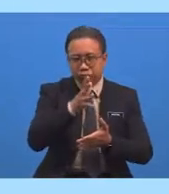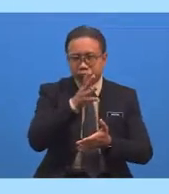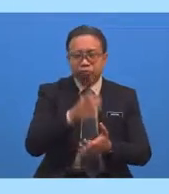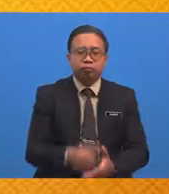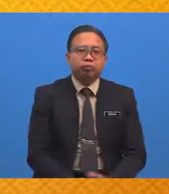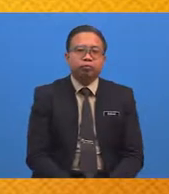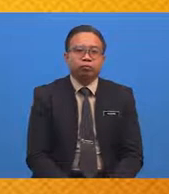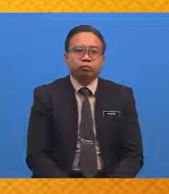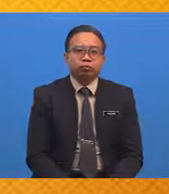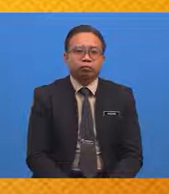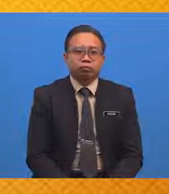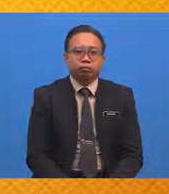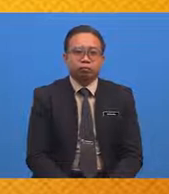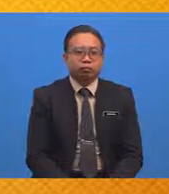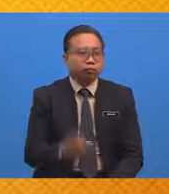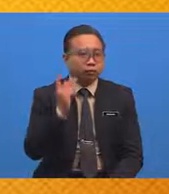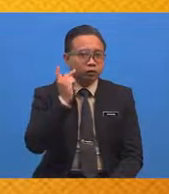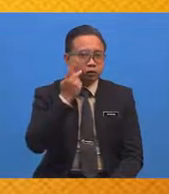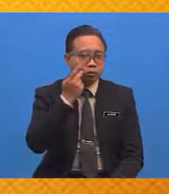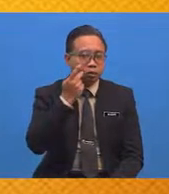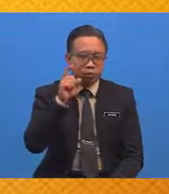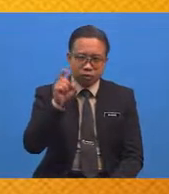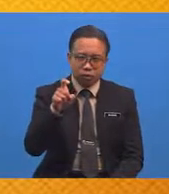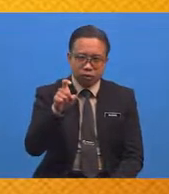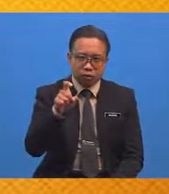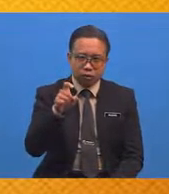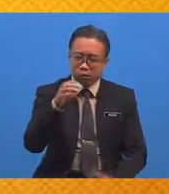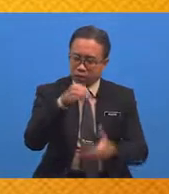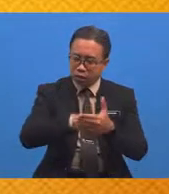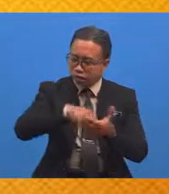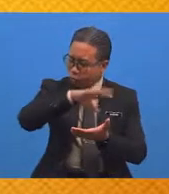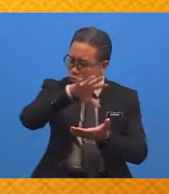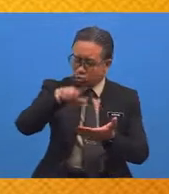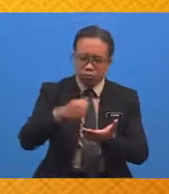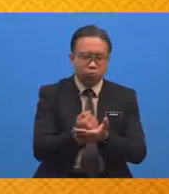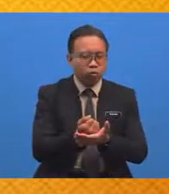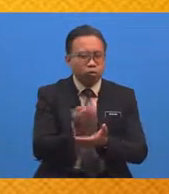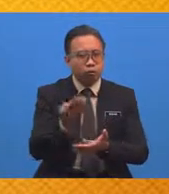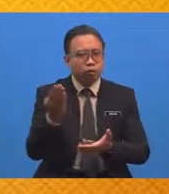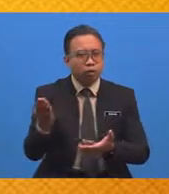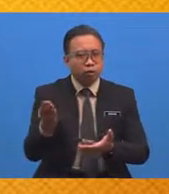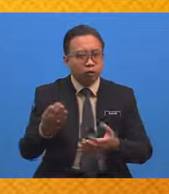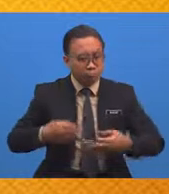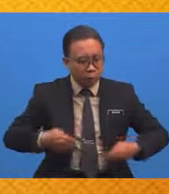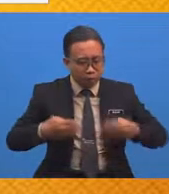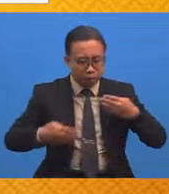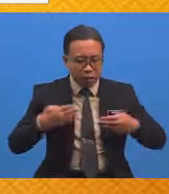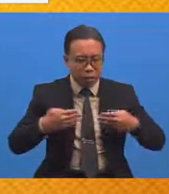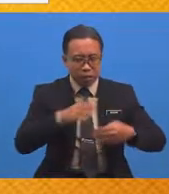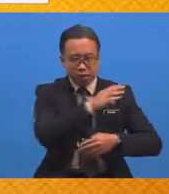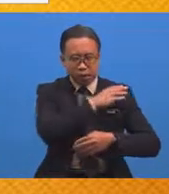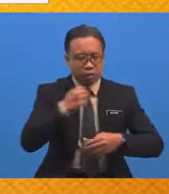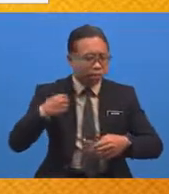Kuat Mestilah Dalam Semua Aspek Fizikal Dan Mental